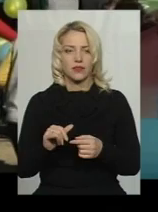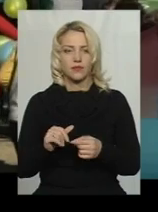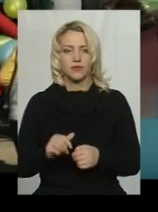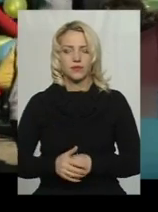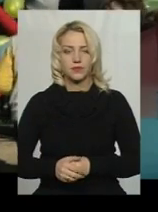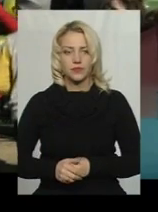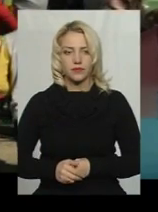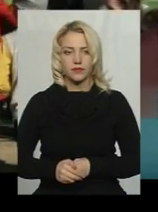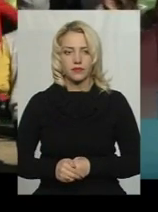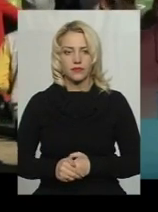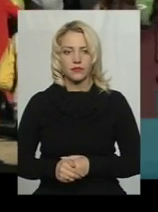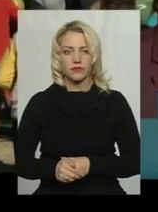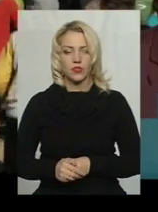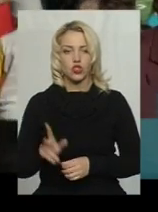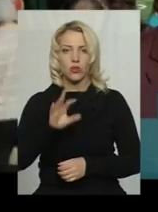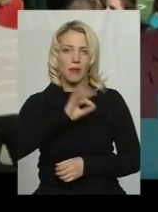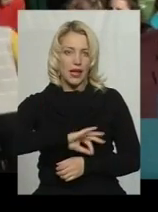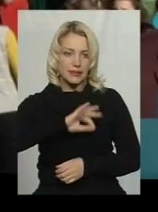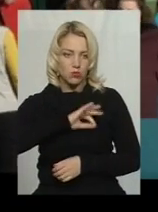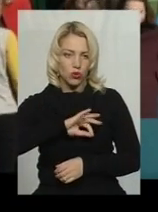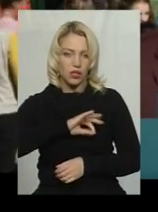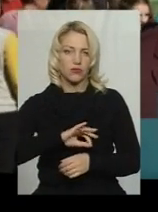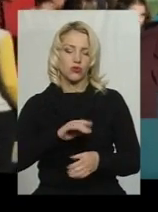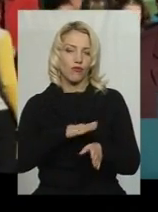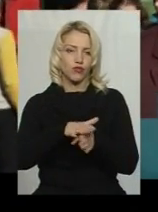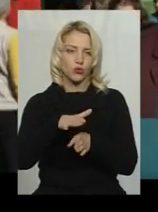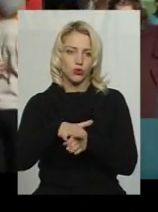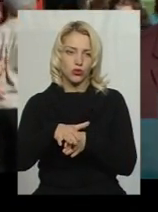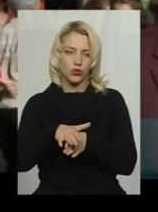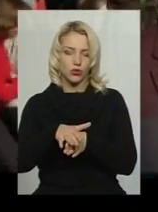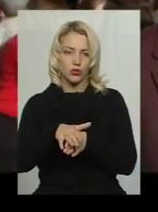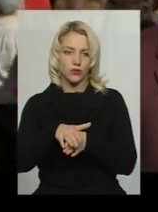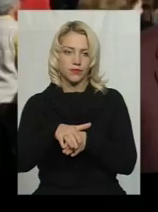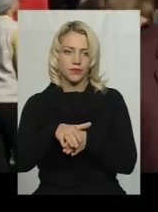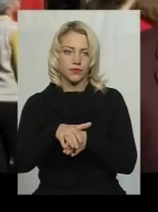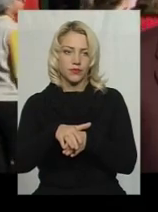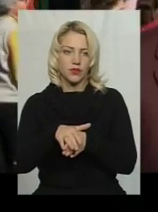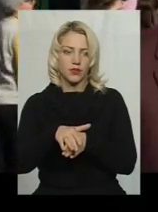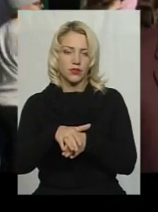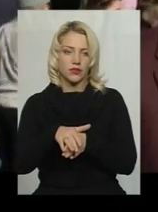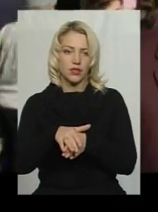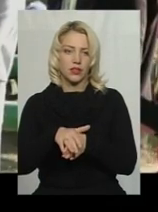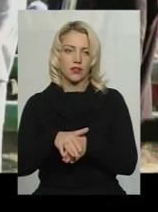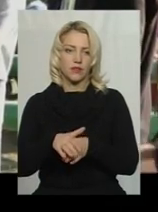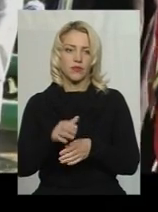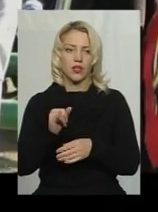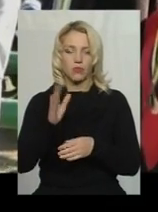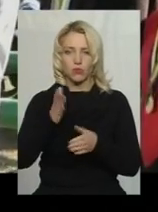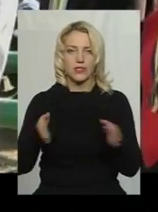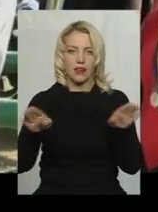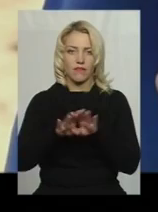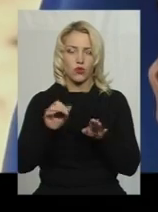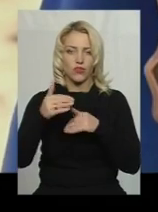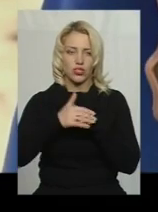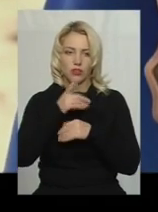експлуатацію виконувати більш довшою, то ми будемо його закривати в вечірній період. Учениця 11